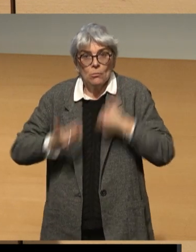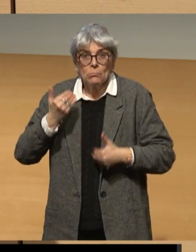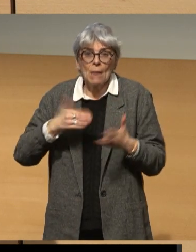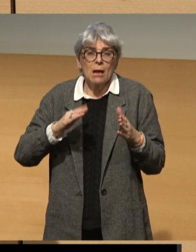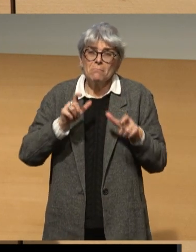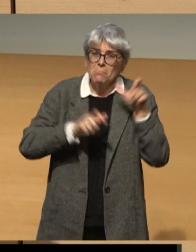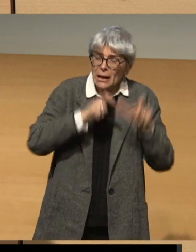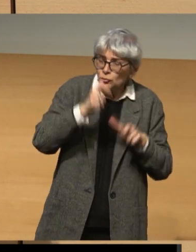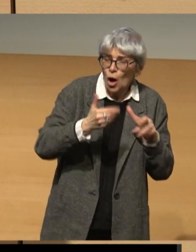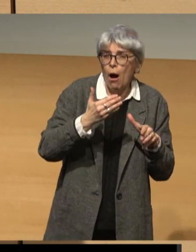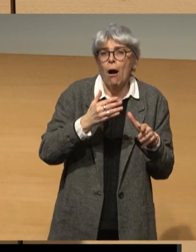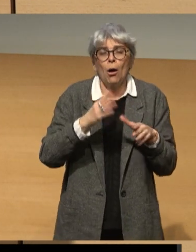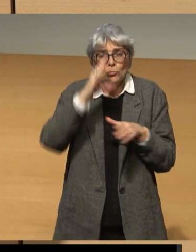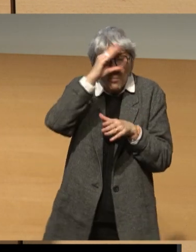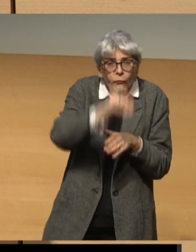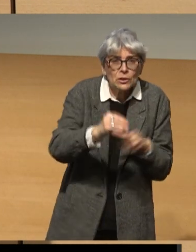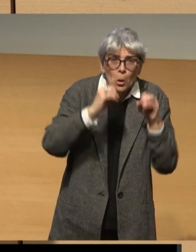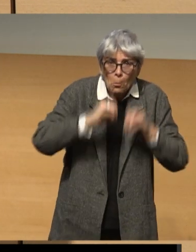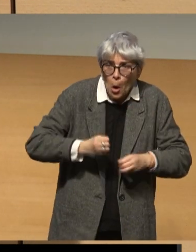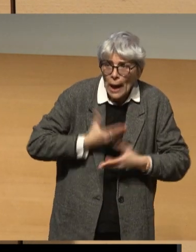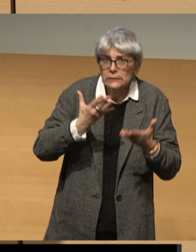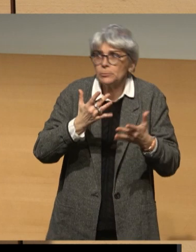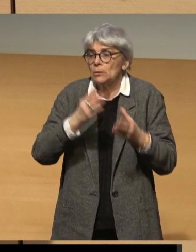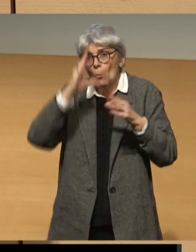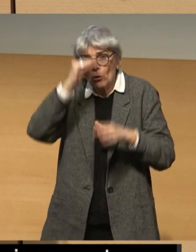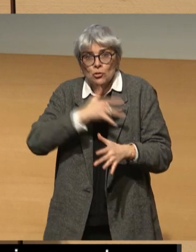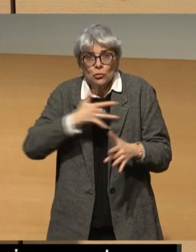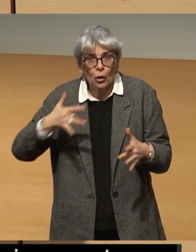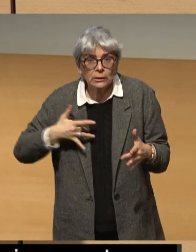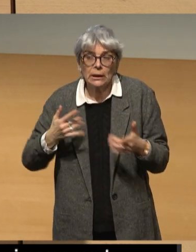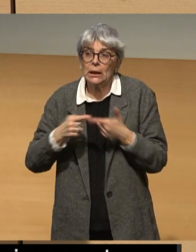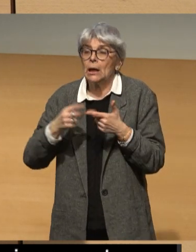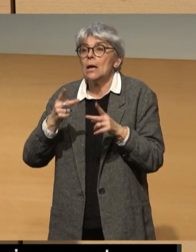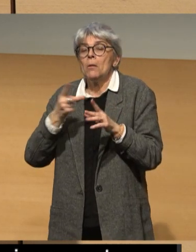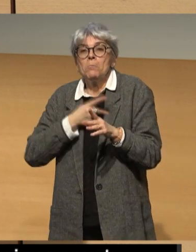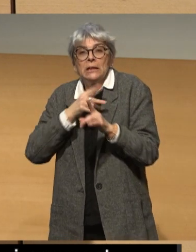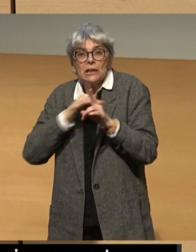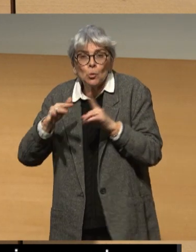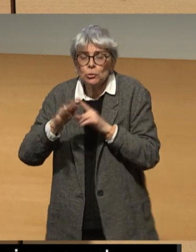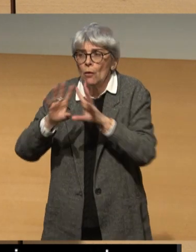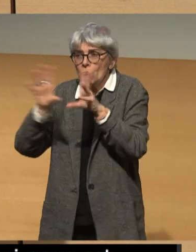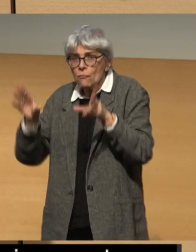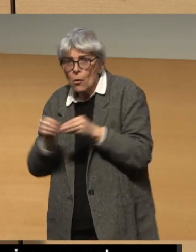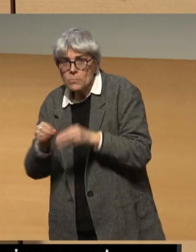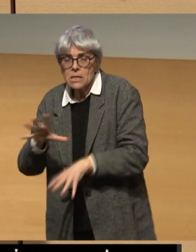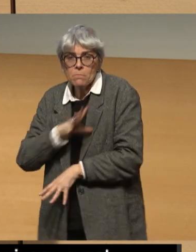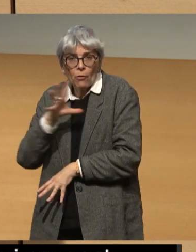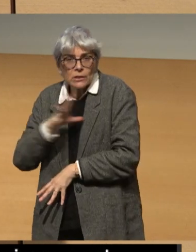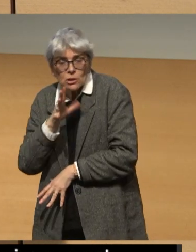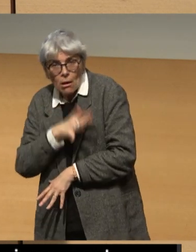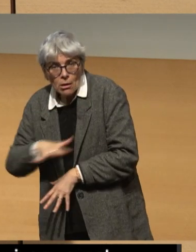intervenants concernés, les professionnels de santé, les professionnels du médico-social, les familles, les enseignants,